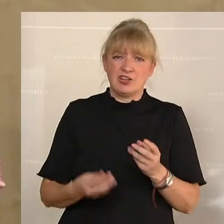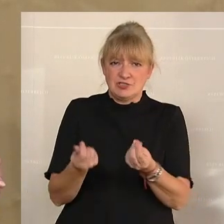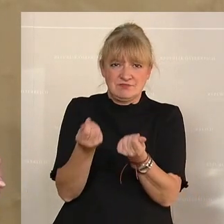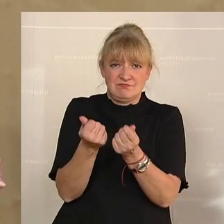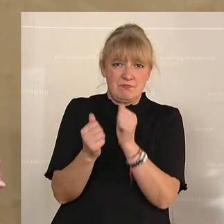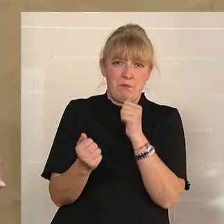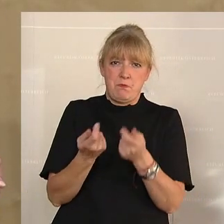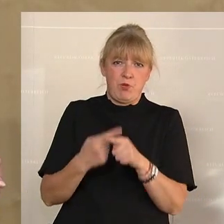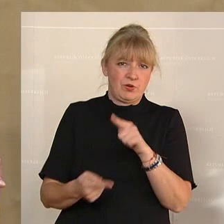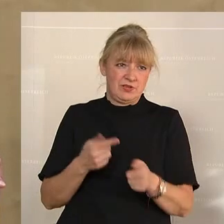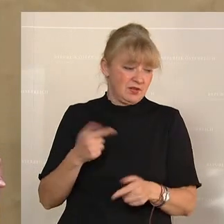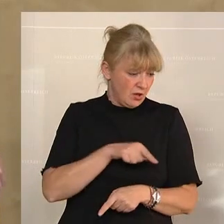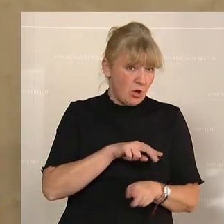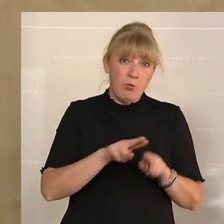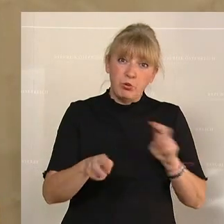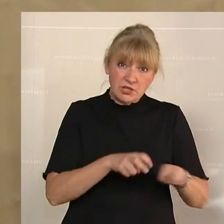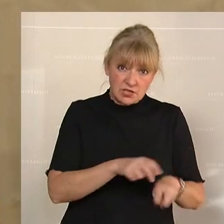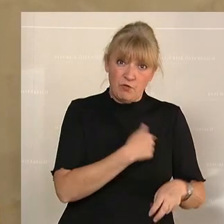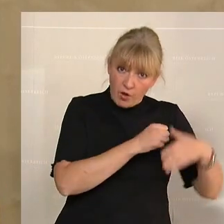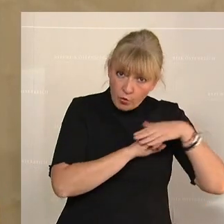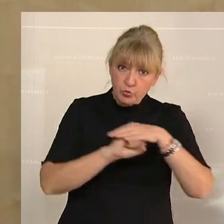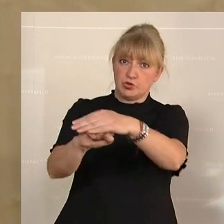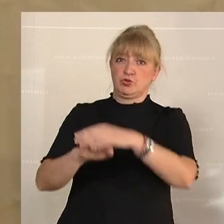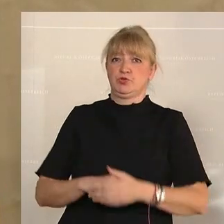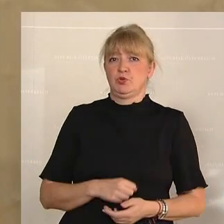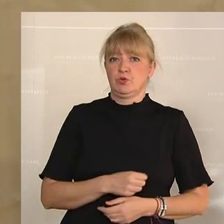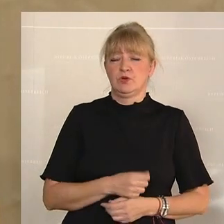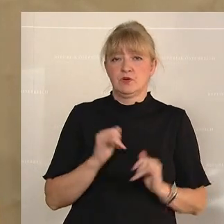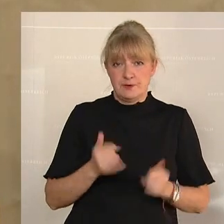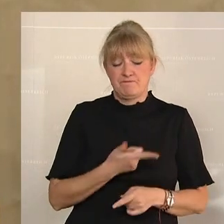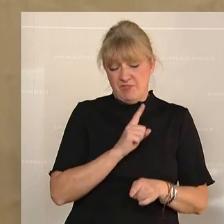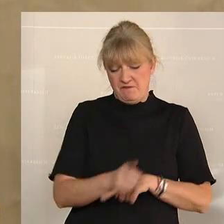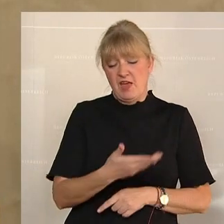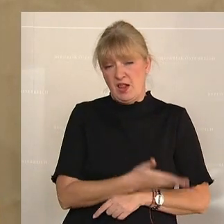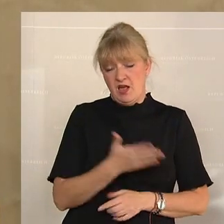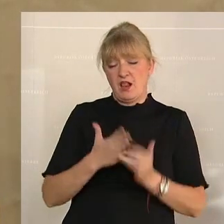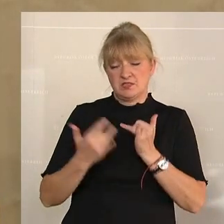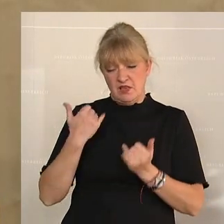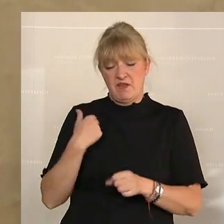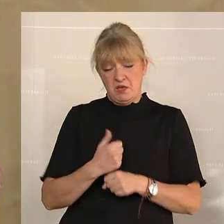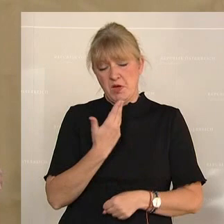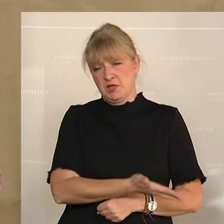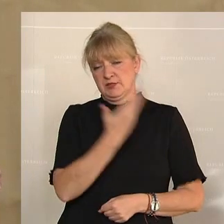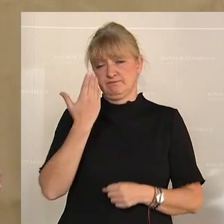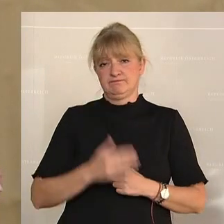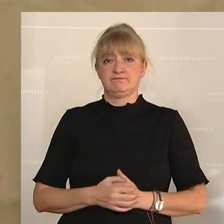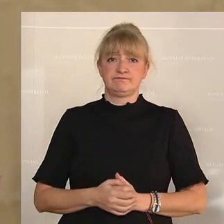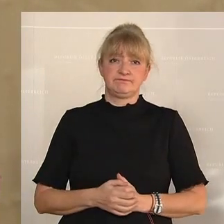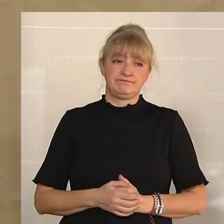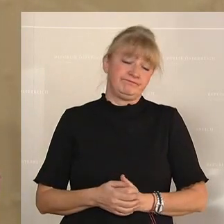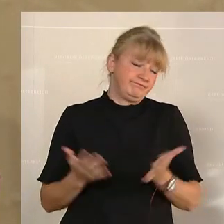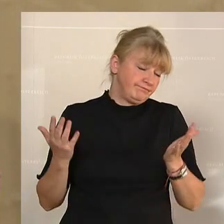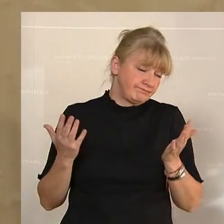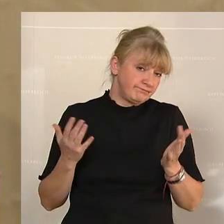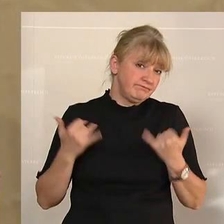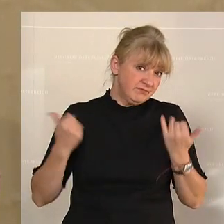und die hat diese Bundesregierung mitgetragen. Und das ist Ihr Fehler, den Sie in den letzten Jahren begangen haben. Und jetzt haben wir eine